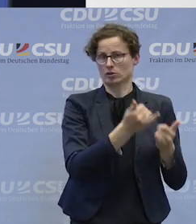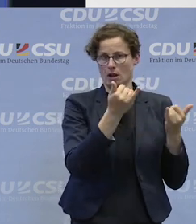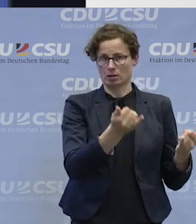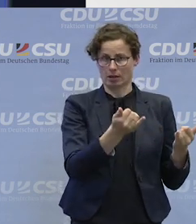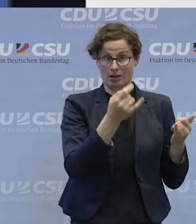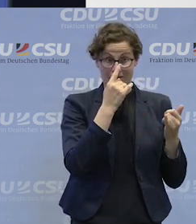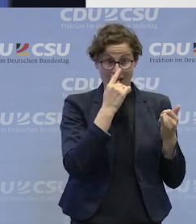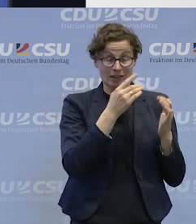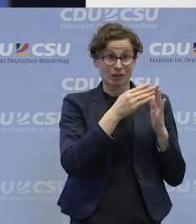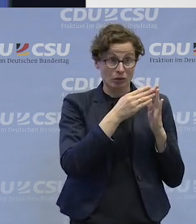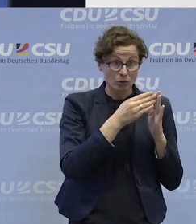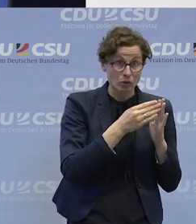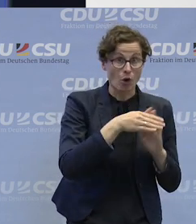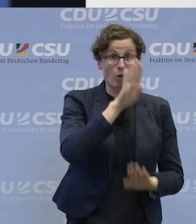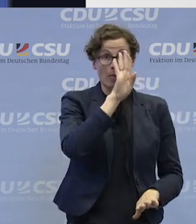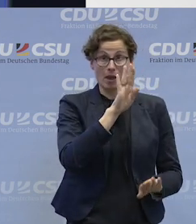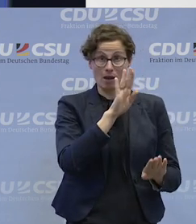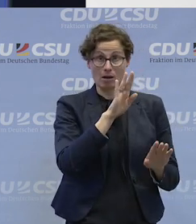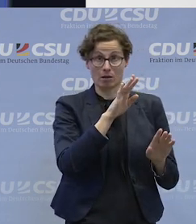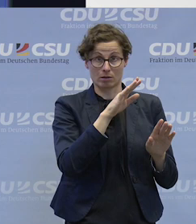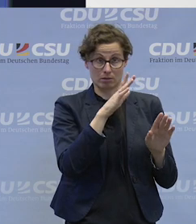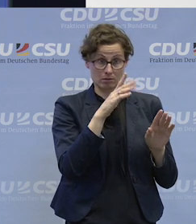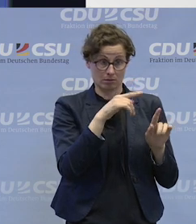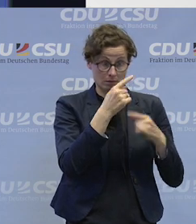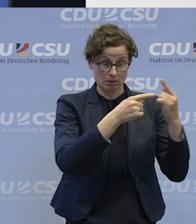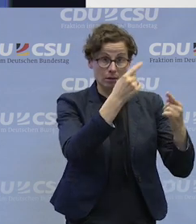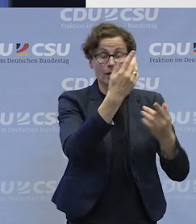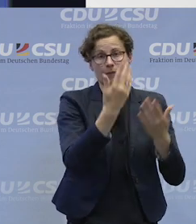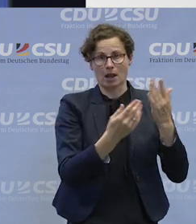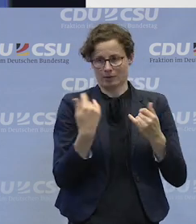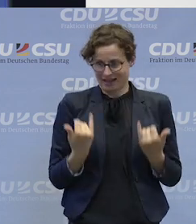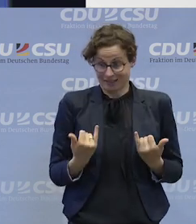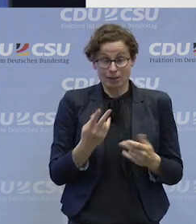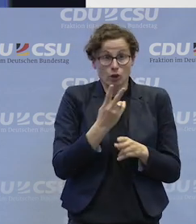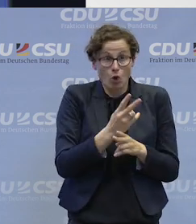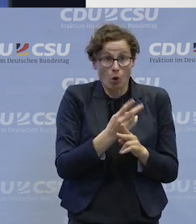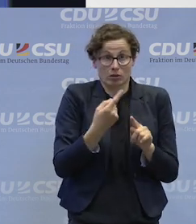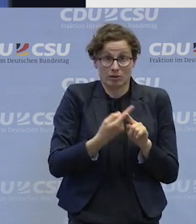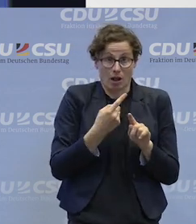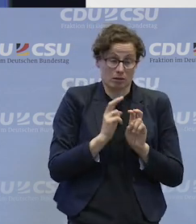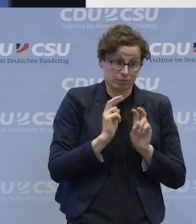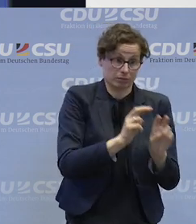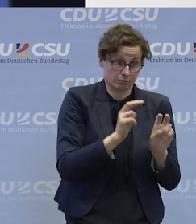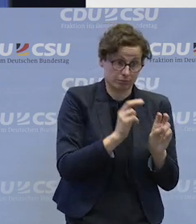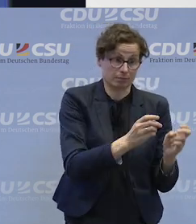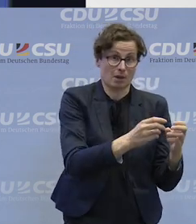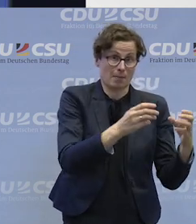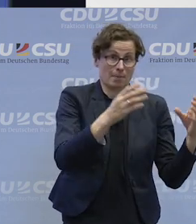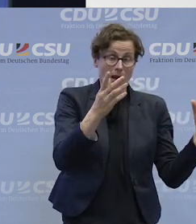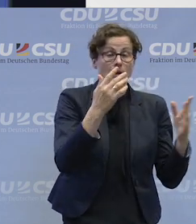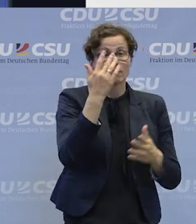durchsetzt, dann haben wir vielleicht schneller weniger Leute in den Werkstätten als mehr Leute in den Werkstätten. Und auch das wäre gar nicht schlecht im Sinne der Inklusion.